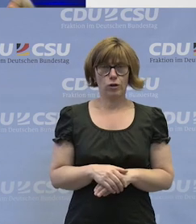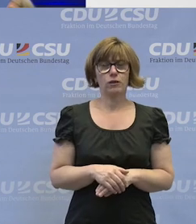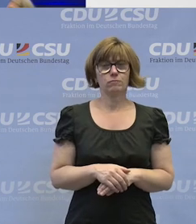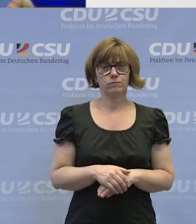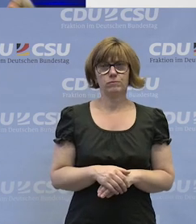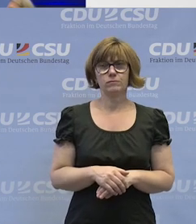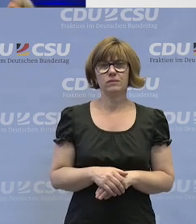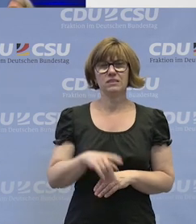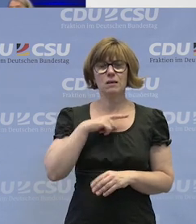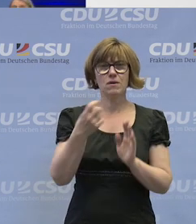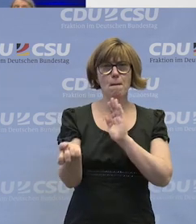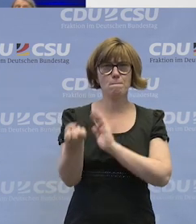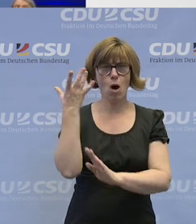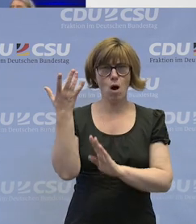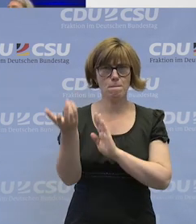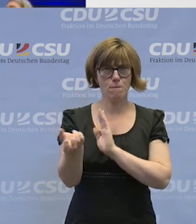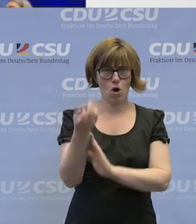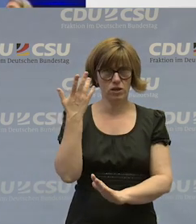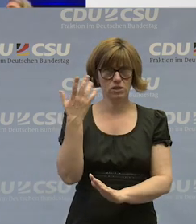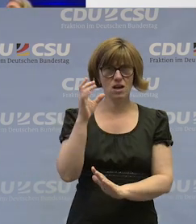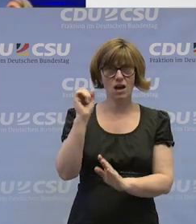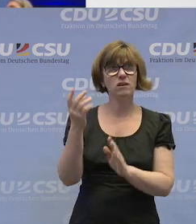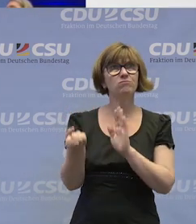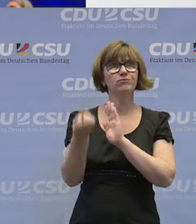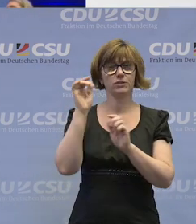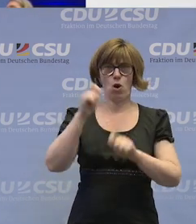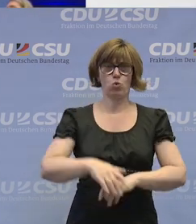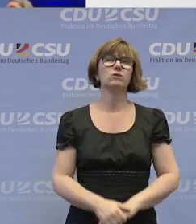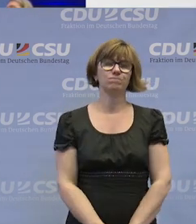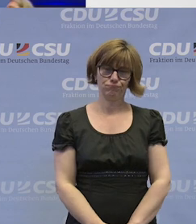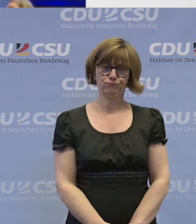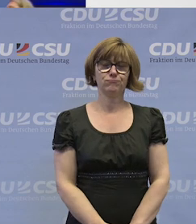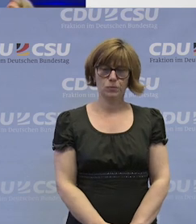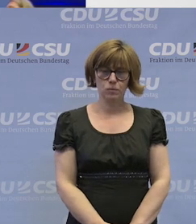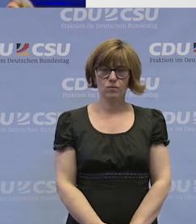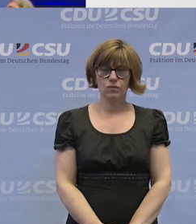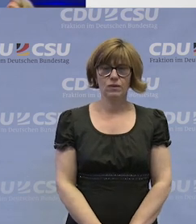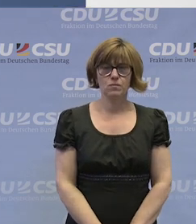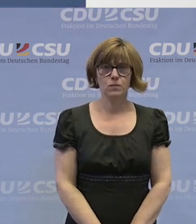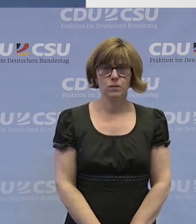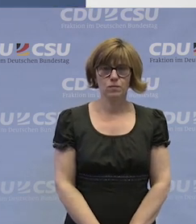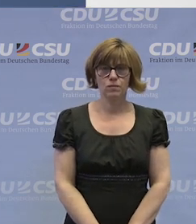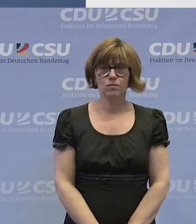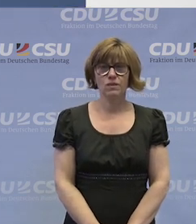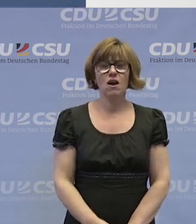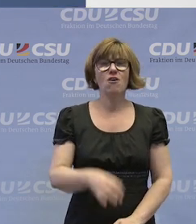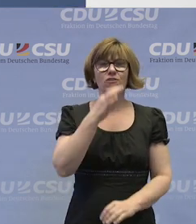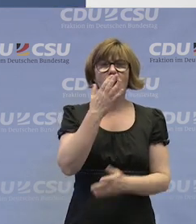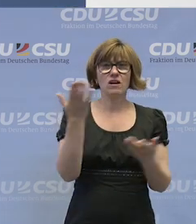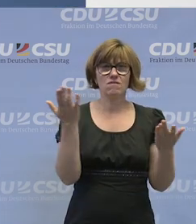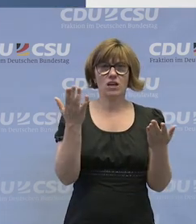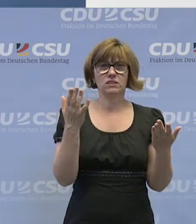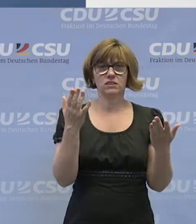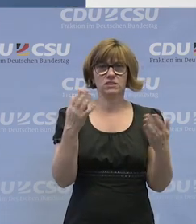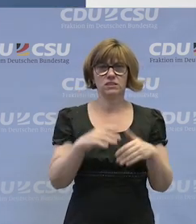Ich hätte eine PowerPoint-Präsentation, wenn die eingespielt werden könnte. Jawohl, vielen Dank. Die Fragestellung ist